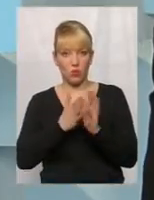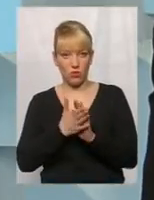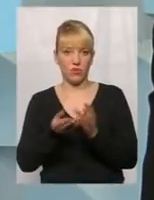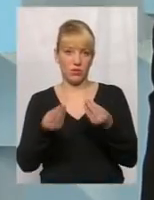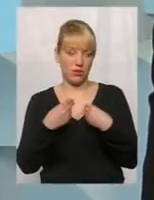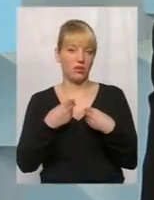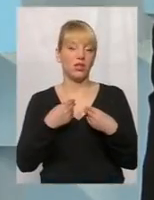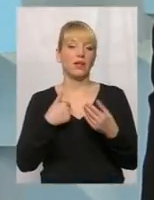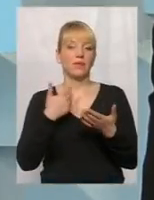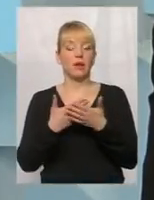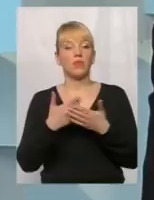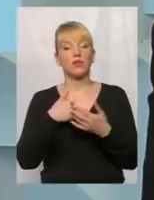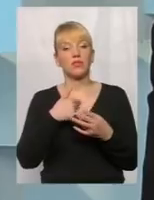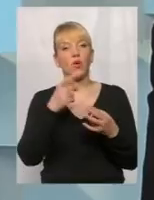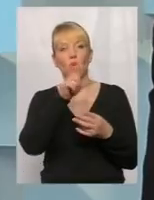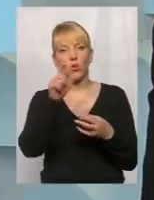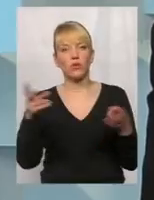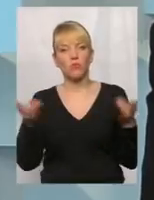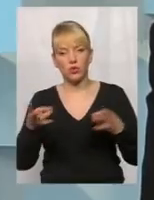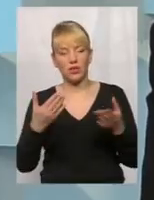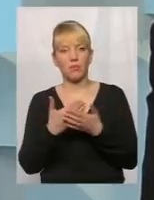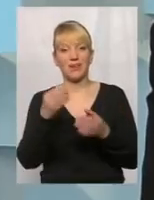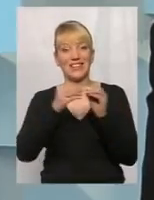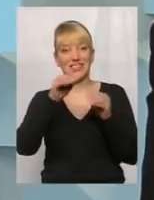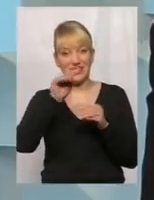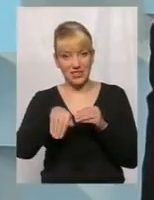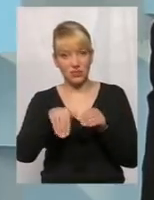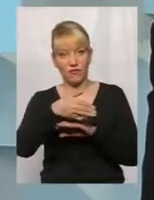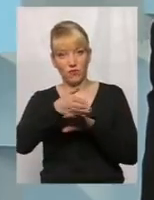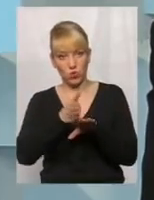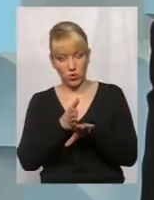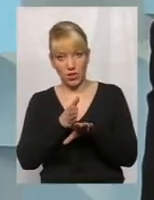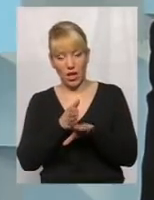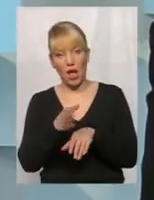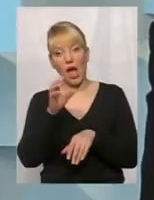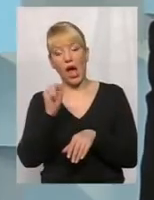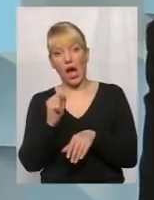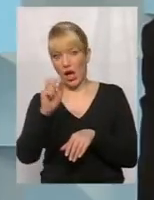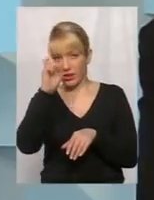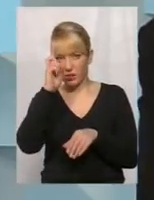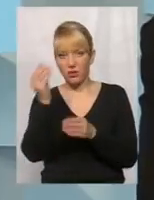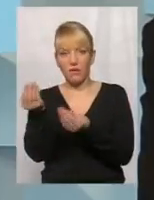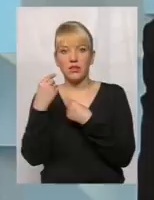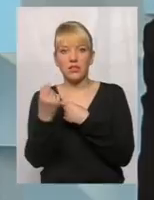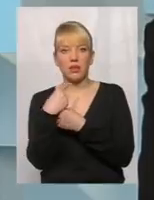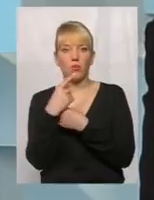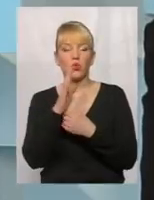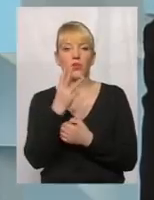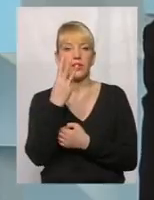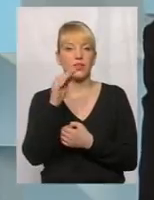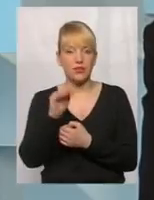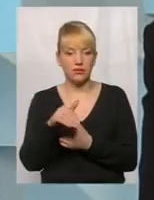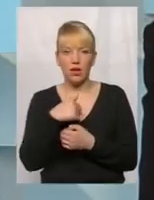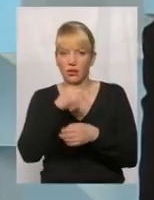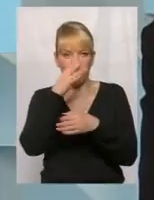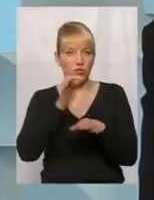нашій області потреба складає, наприклад, 10 тисяч пар взуття, щоб було проще, а держава розмістила в нас 3 тисячі пар, то я не